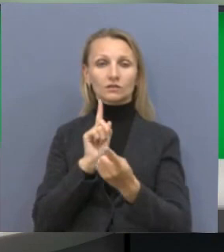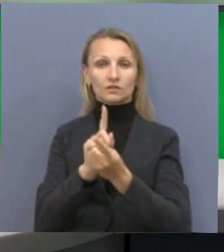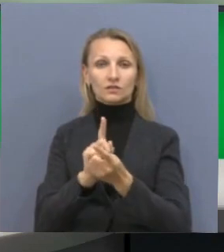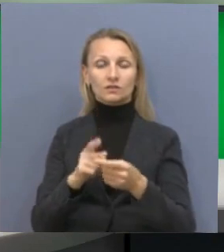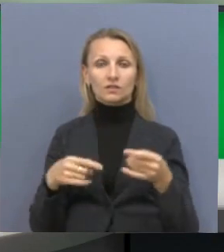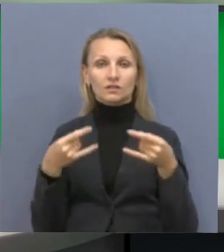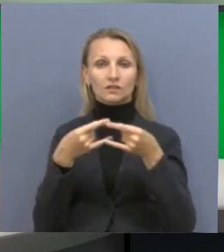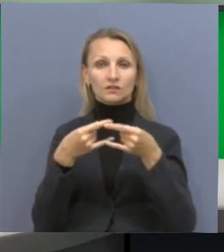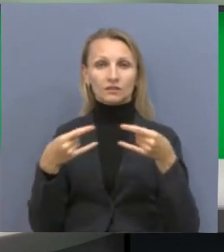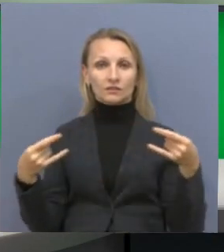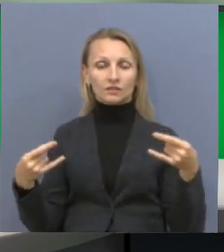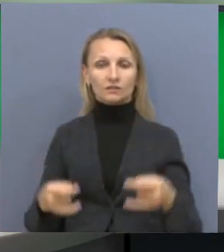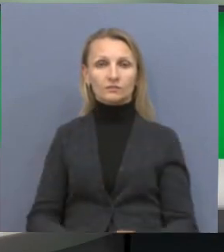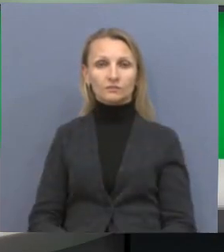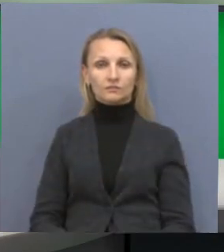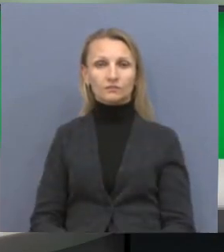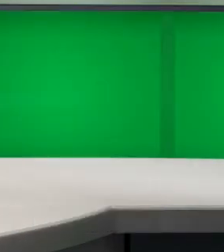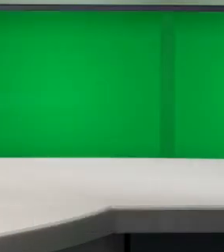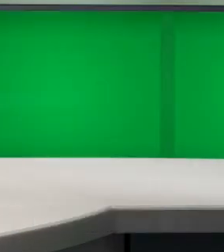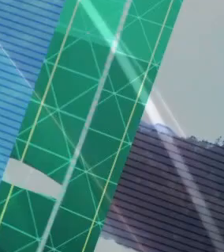Перевод Людмилы Изотовой. До новых встреч.